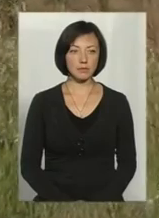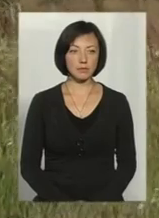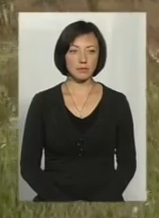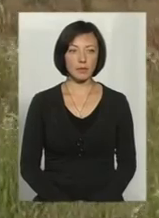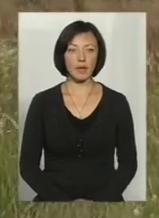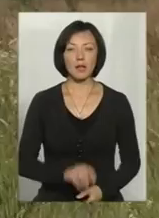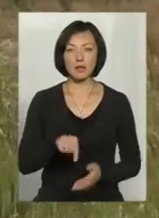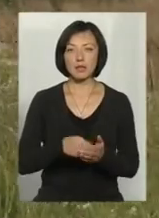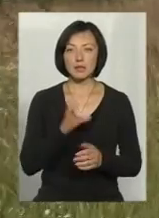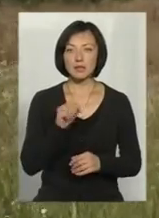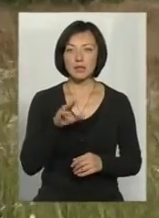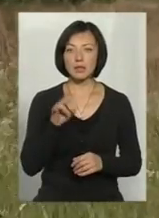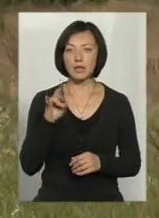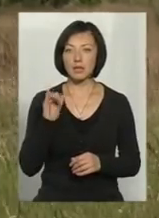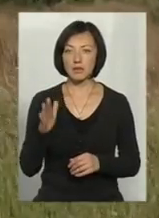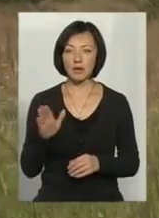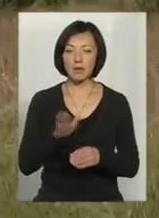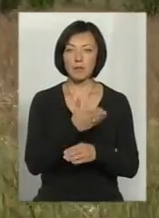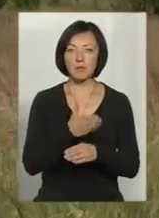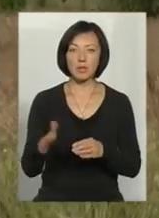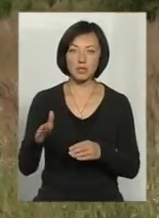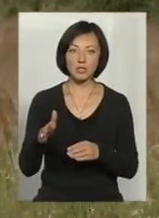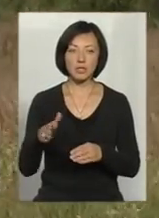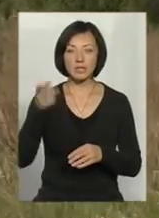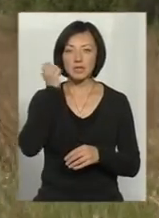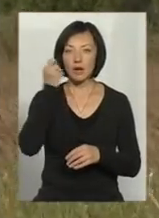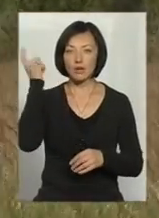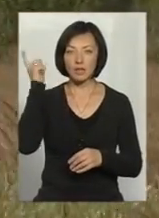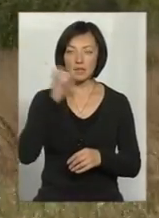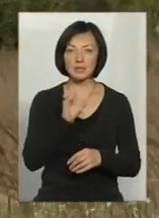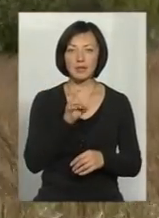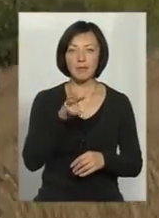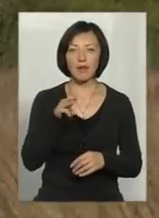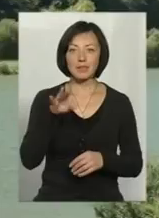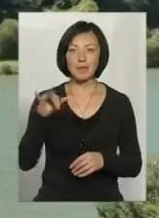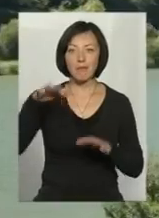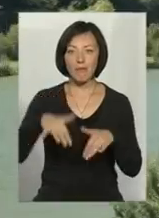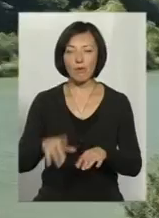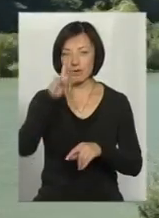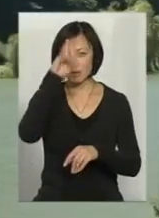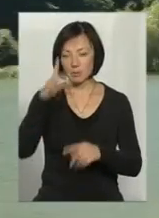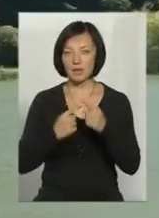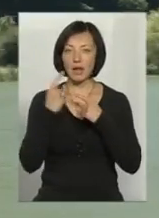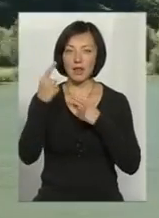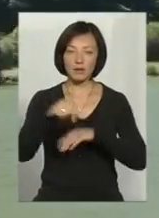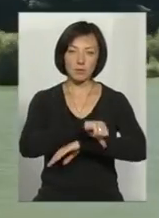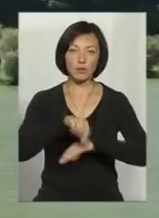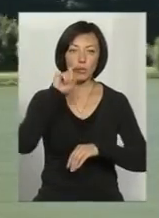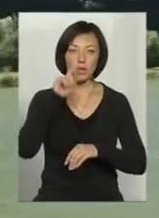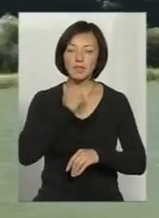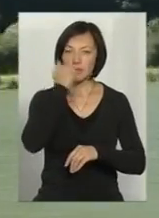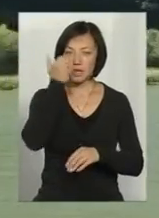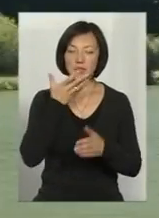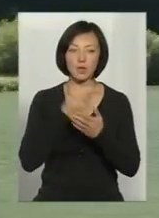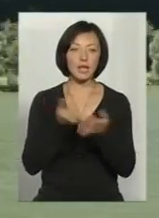Містечко Сатанів, що розкинулося поміж рифами та атолами стародавнього Сармацького моря, відоме далеко за межами України не лише завдяки